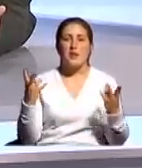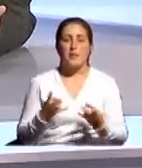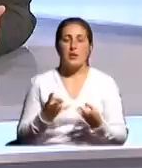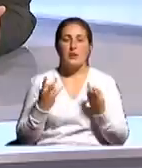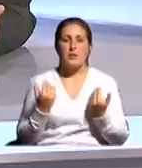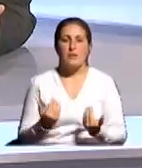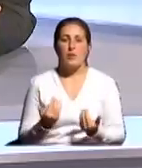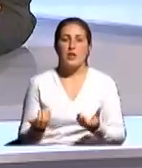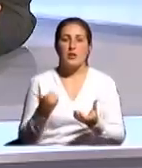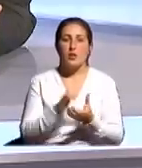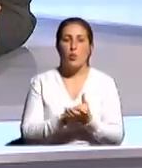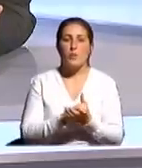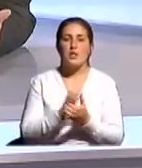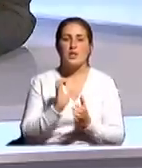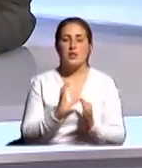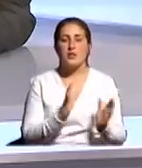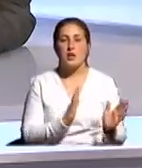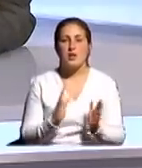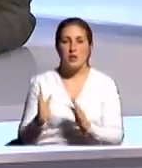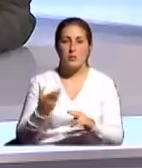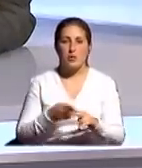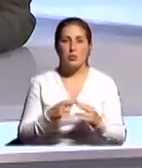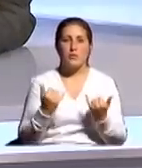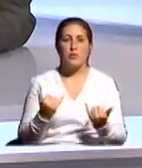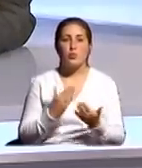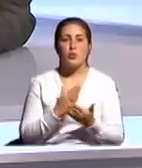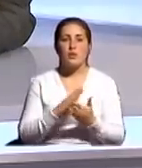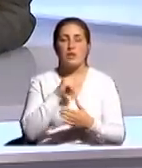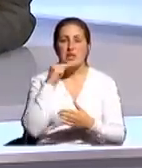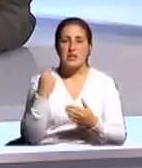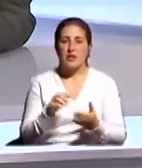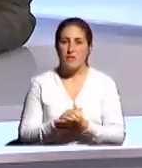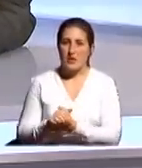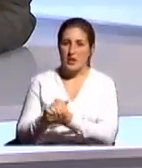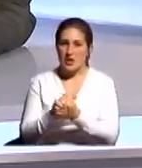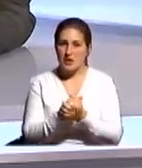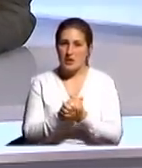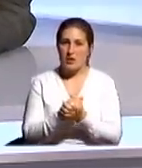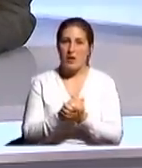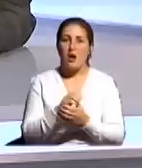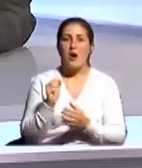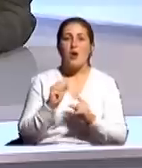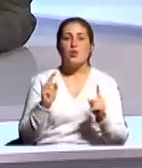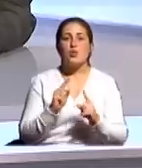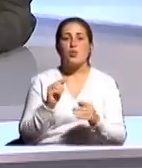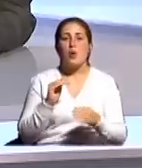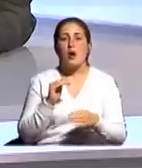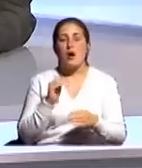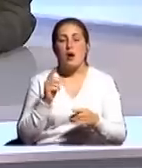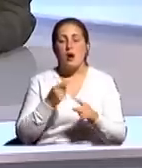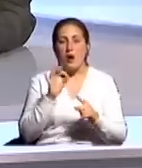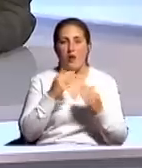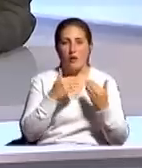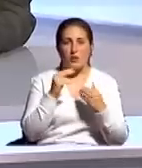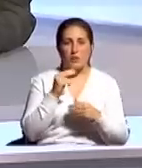ознакомиться со стандартами, которые сегодня существуют в Российской Федерации. Ну и что касается качества выпускников, то это